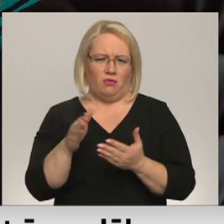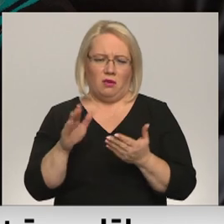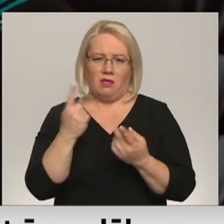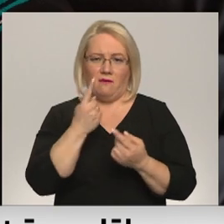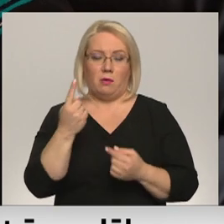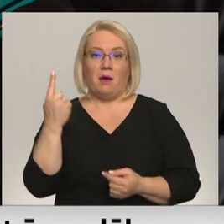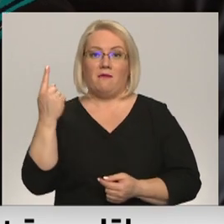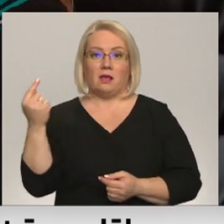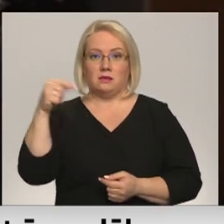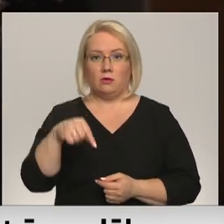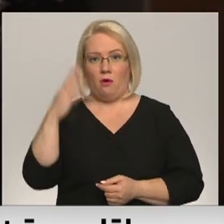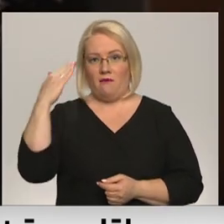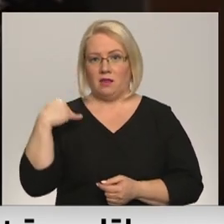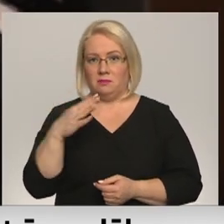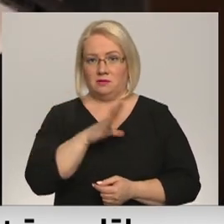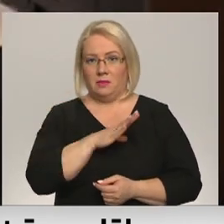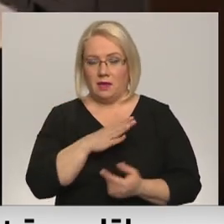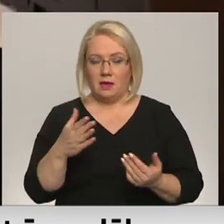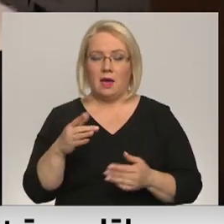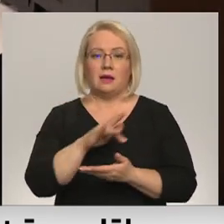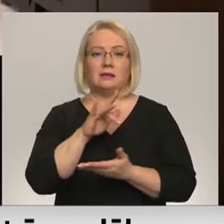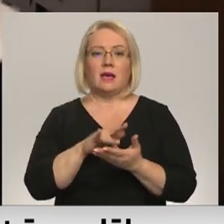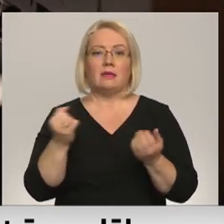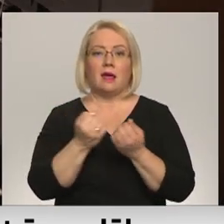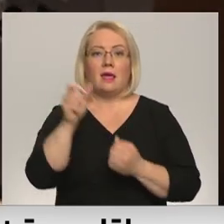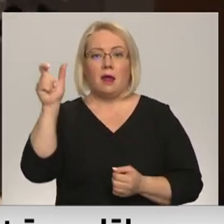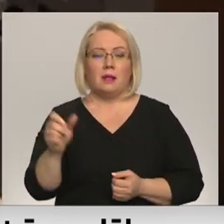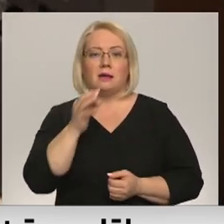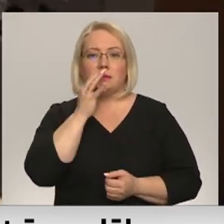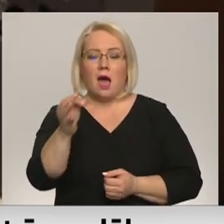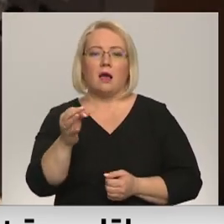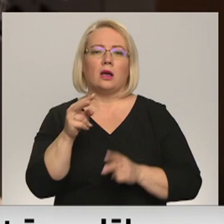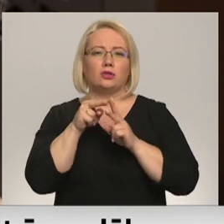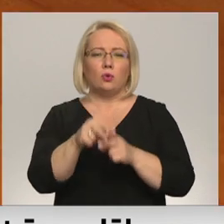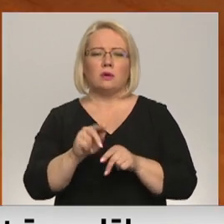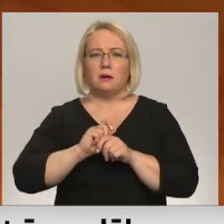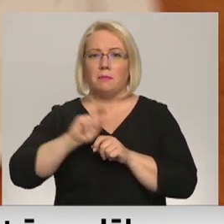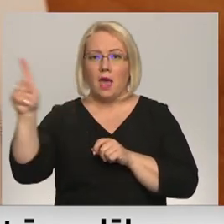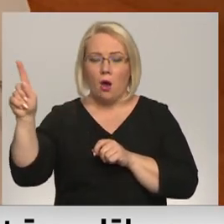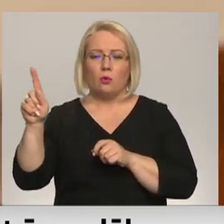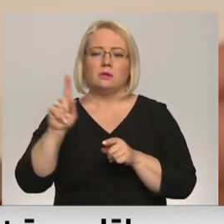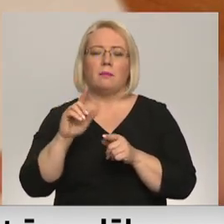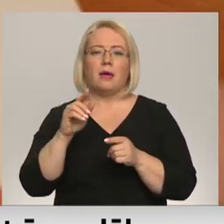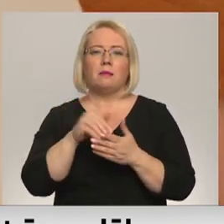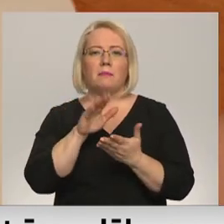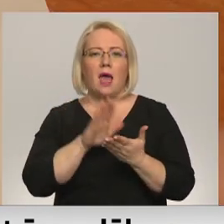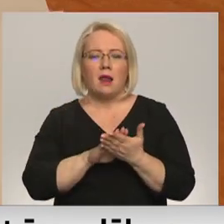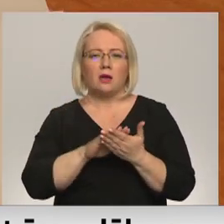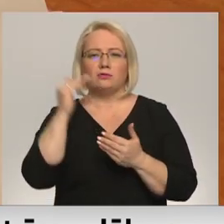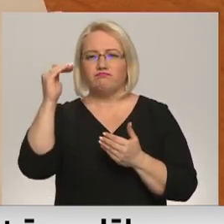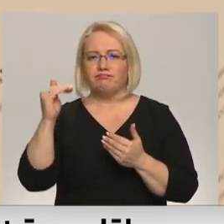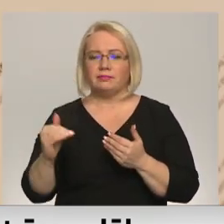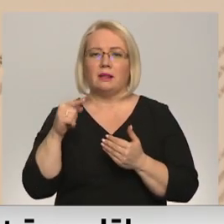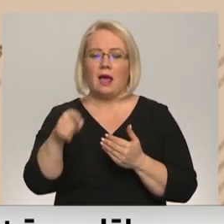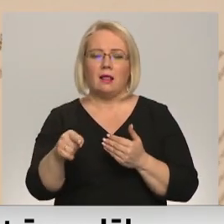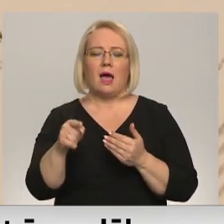no vienas pilsa klientas. Centra darbinieca atzīst, ka slodze ir pamatīgi pieaugusi, bet pierakstus izdevies saplānot tā, lai rinda pēc